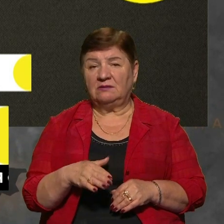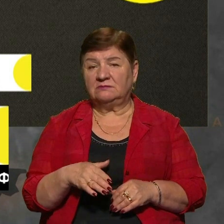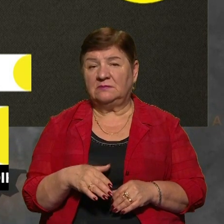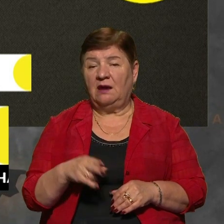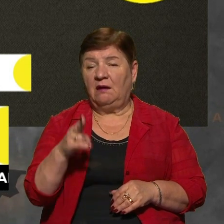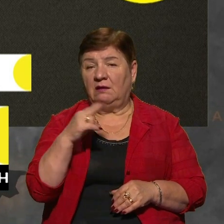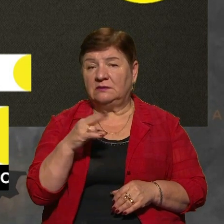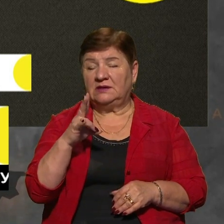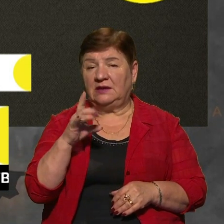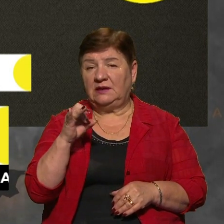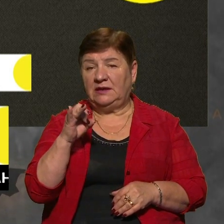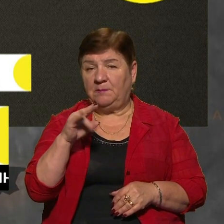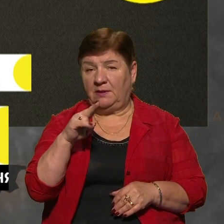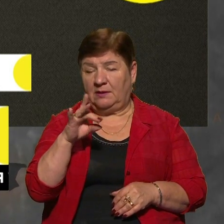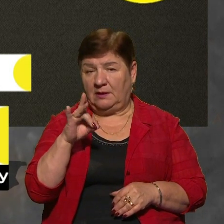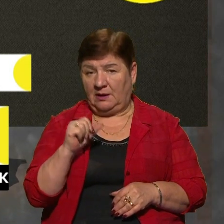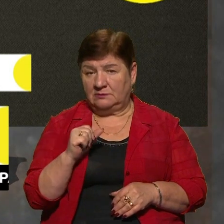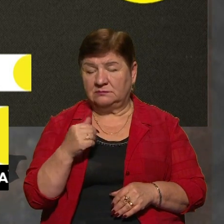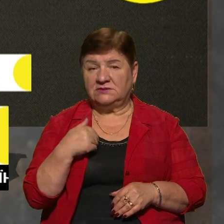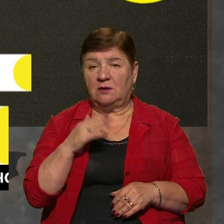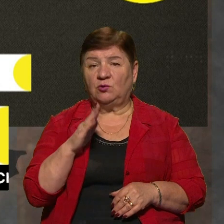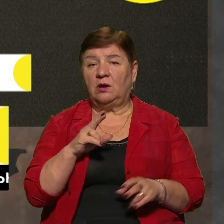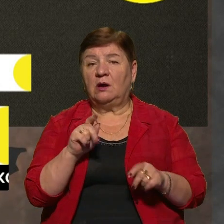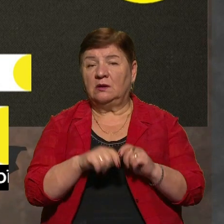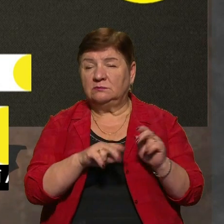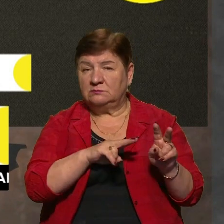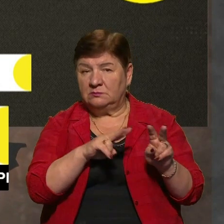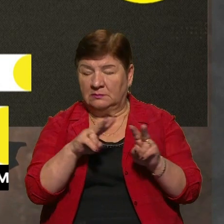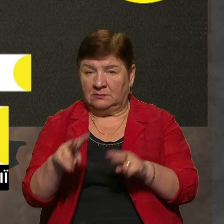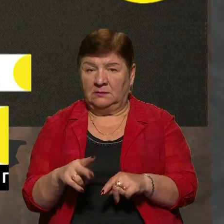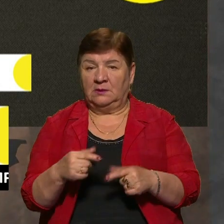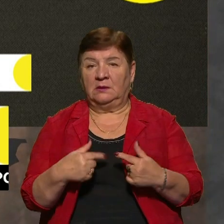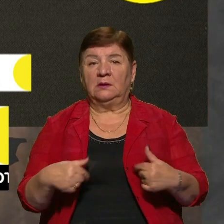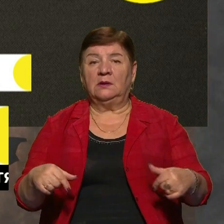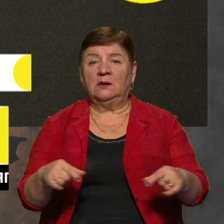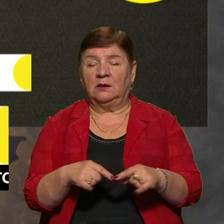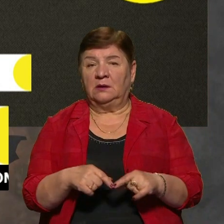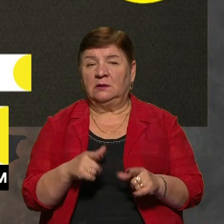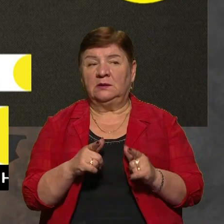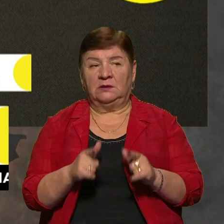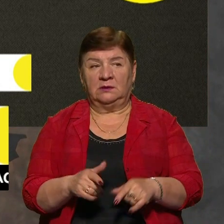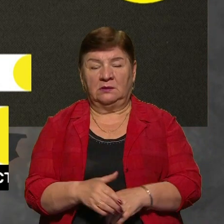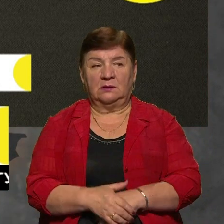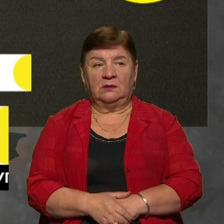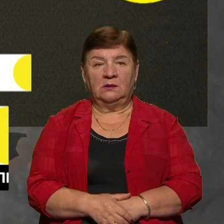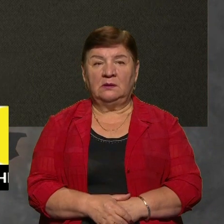зруйновані зруйновані зруйновані зруйновані